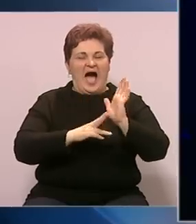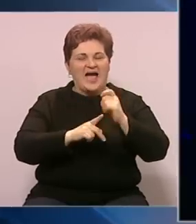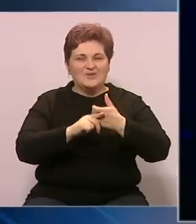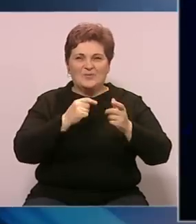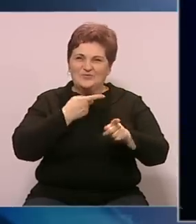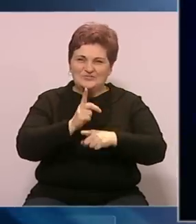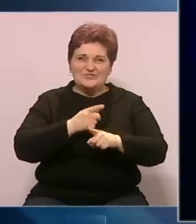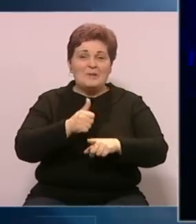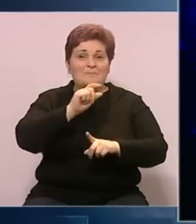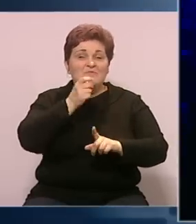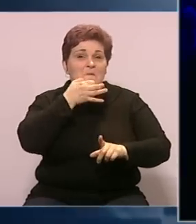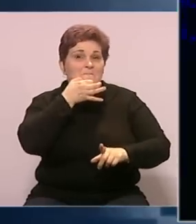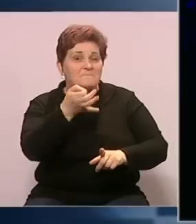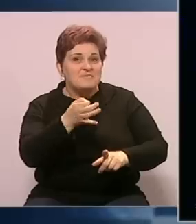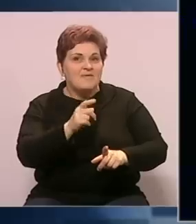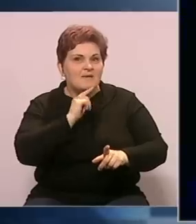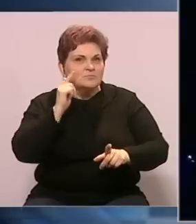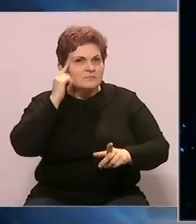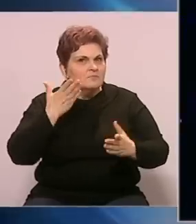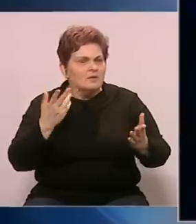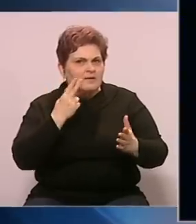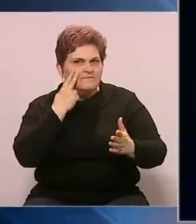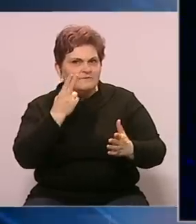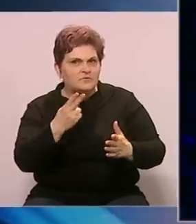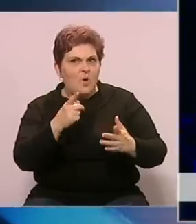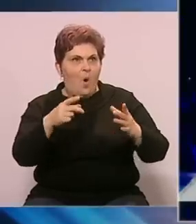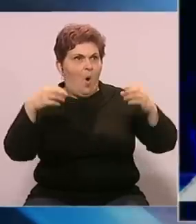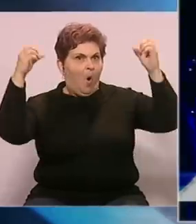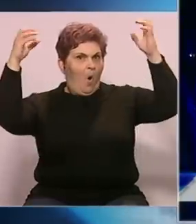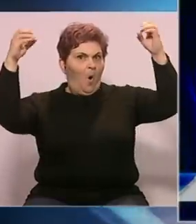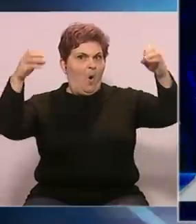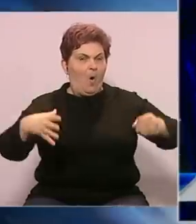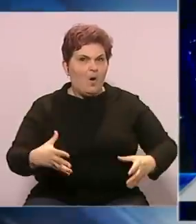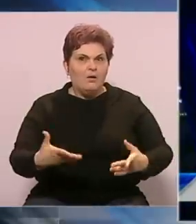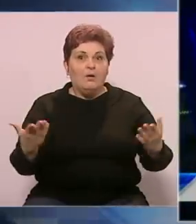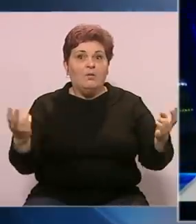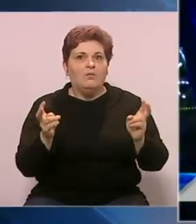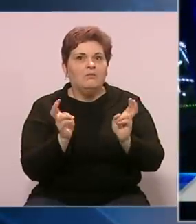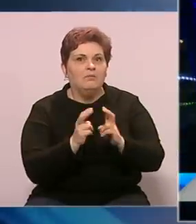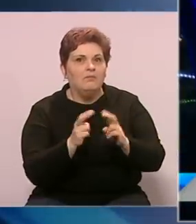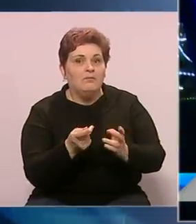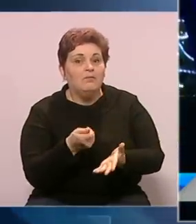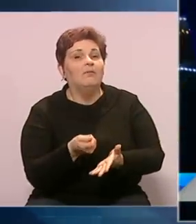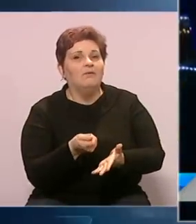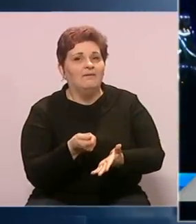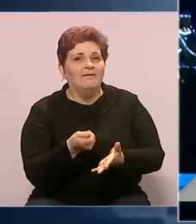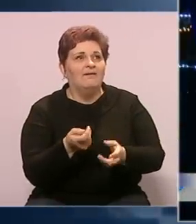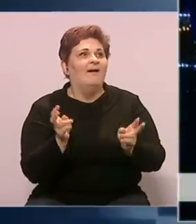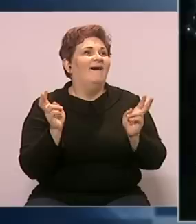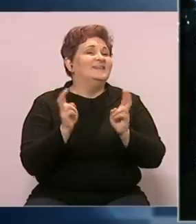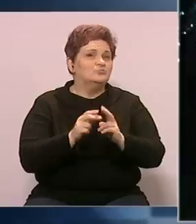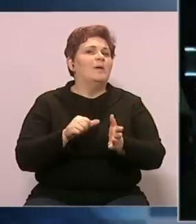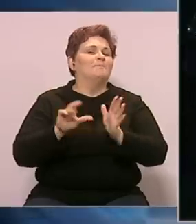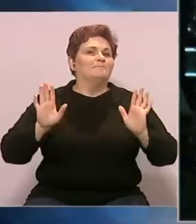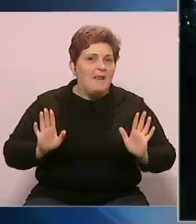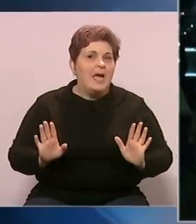Jedno od prvih pitanja koje vam kroz glavu prođe kada ugledate ovoliko lampica jeste koliko struje Danko plati. Struje platim zato